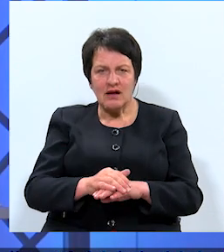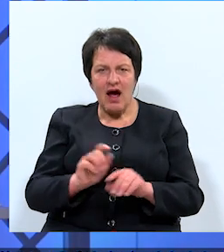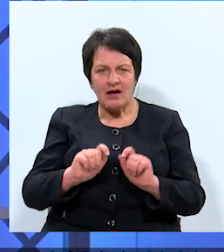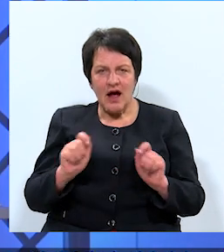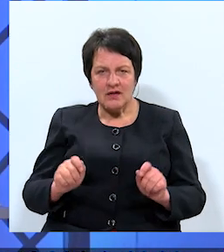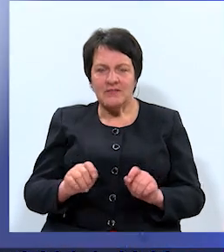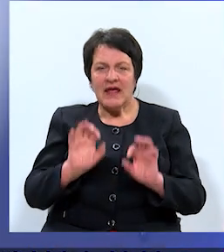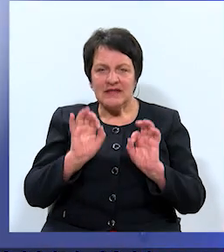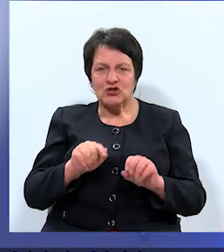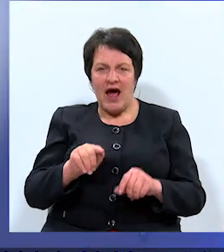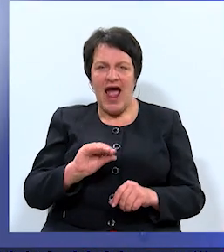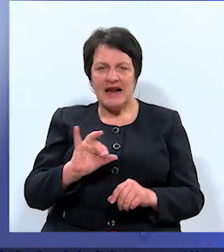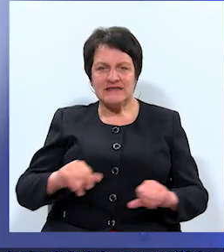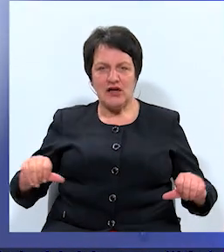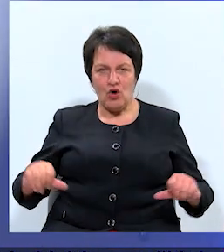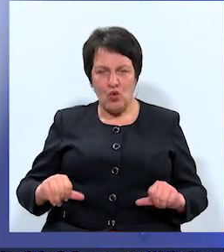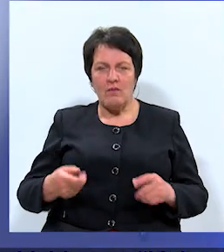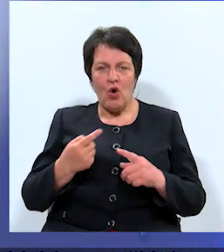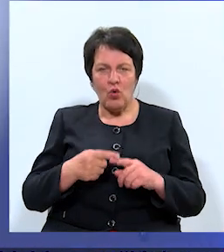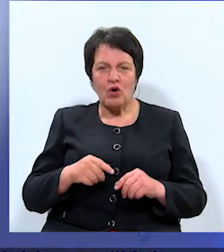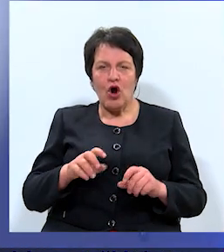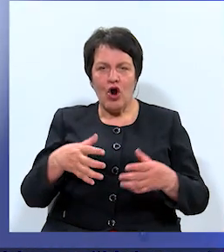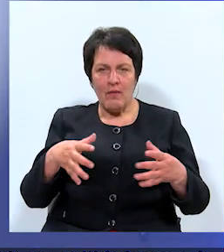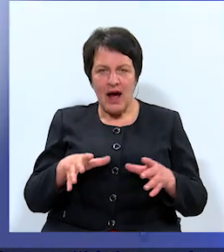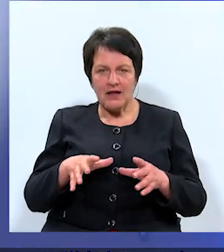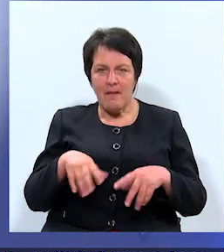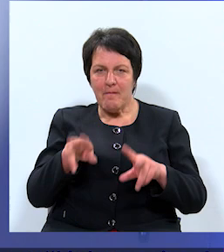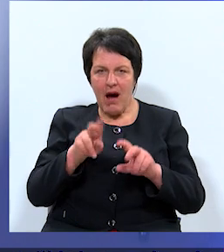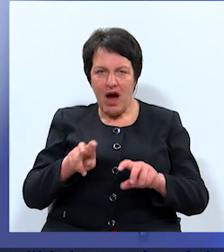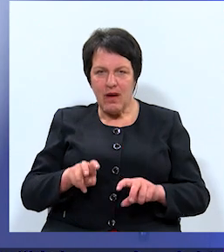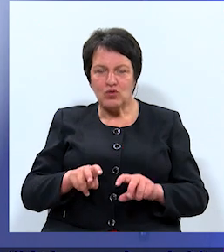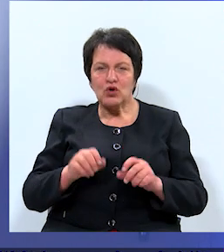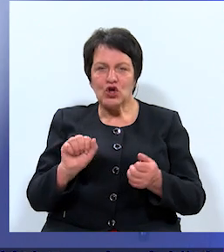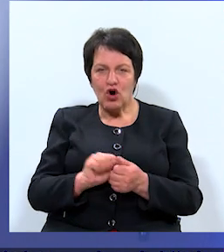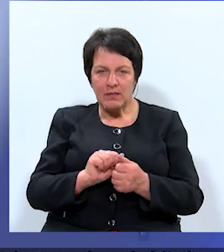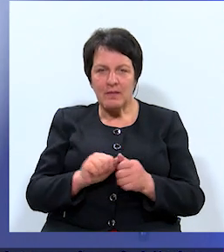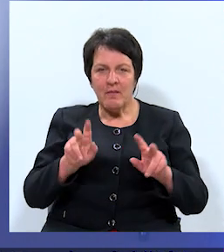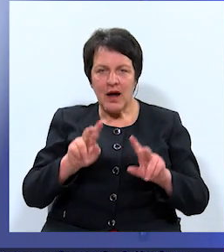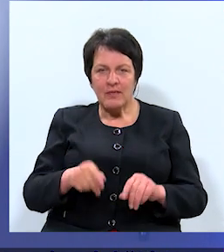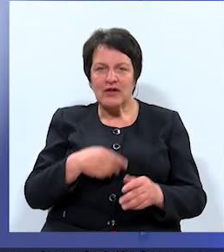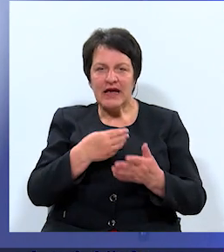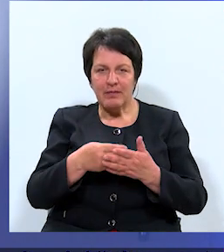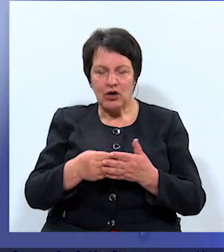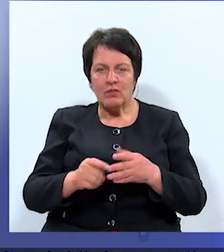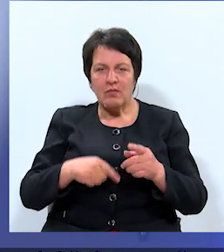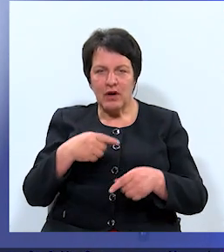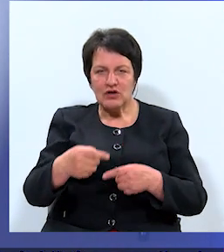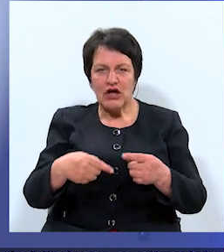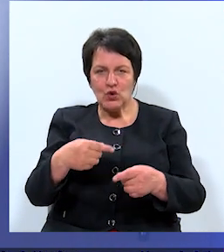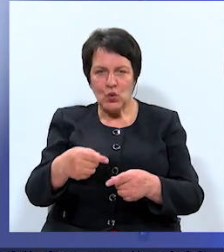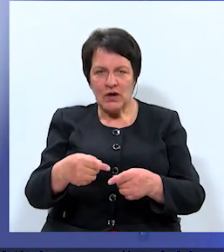Elksniņa kungam un komandai pārbaudot dokumentāciju, pārbaudot iepirkuma procedūras,